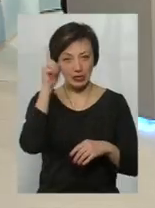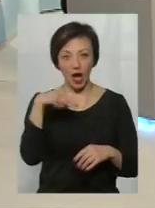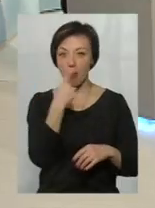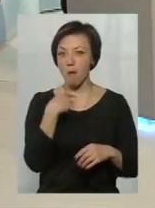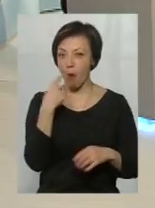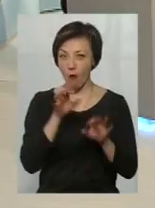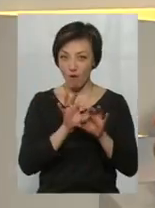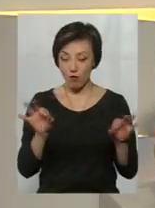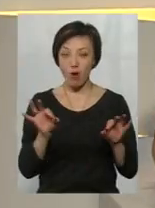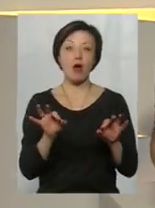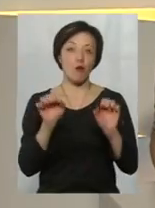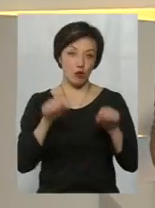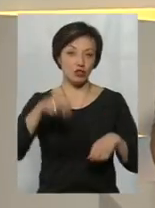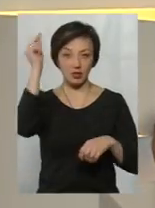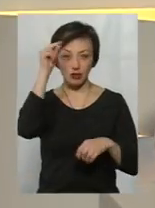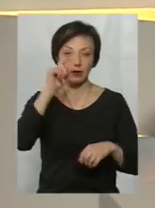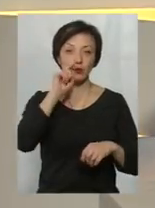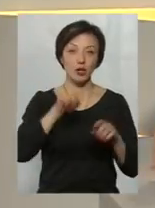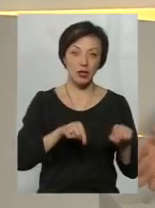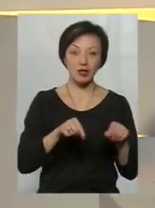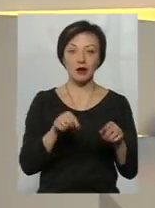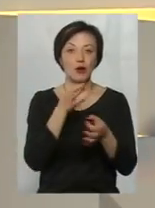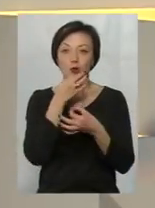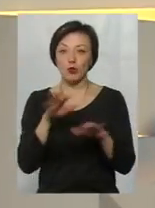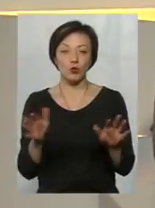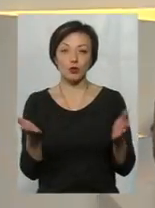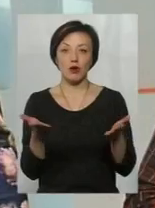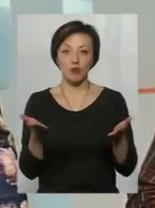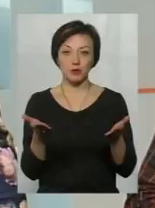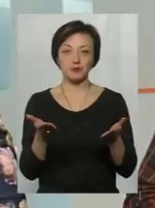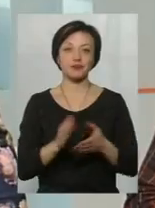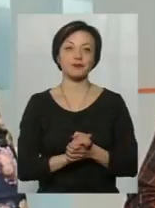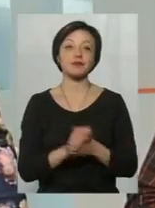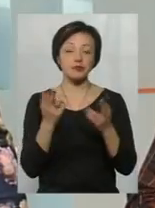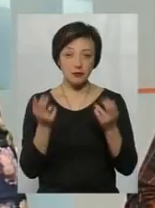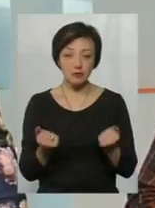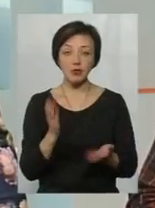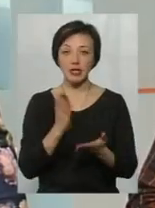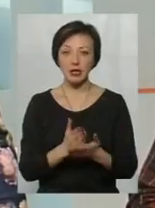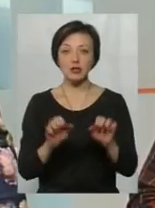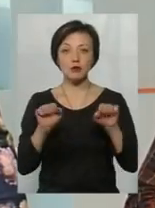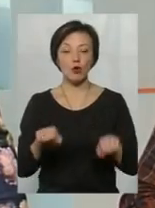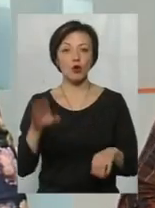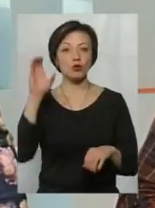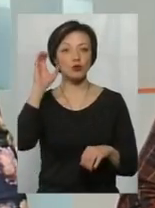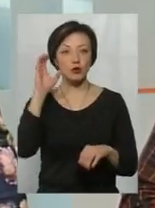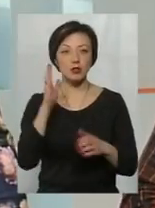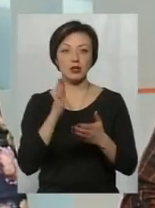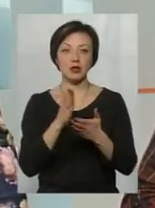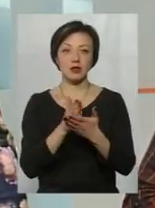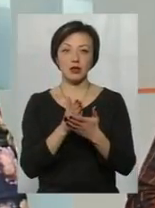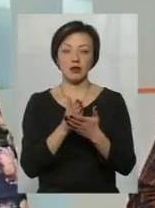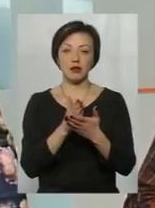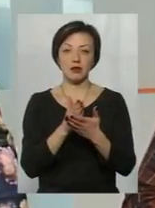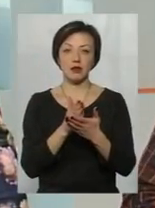знає, то в принципі можна навчатися в Україні. Так, більше є змога слухати топ викладачів світу,